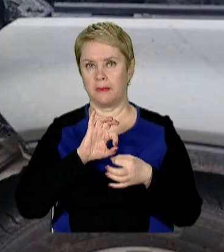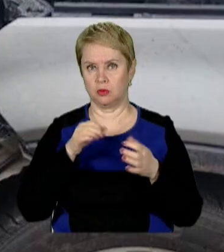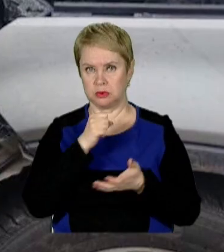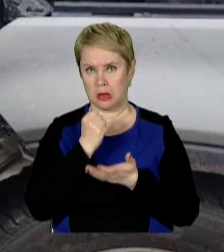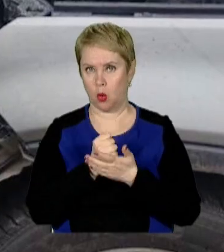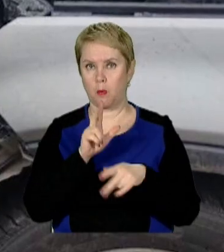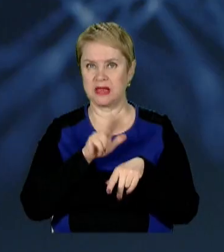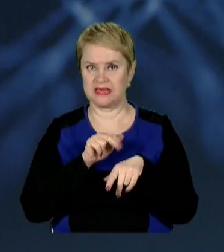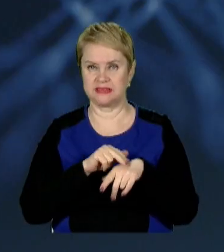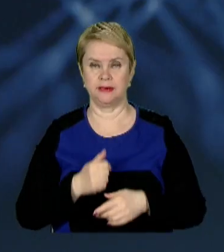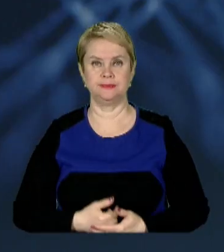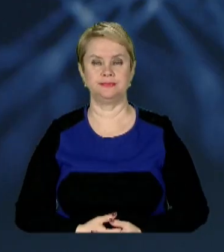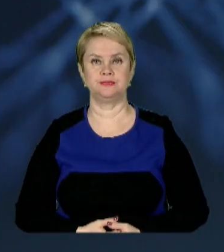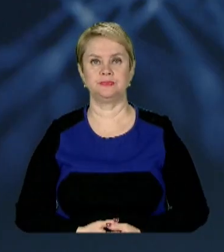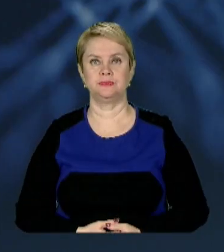поліцейські.